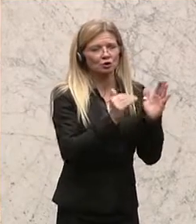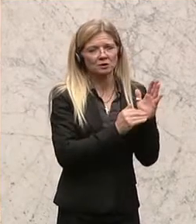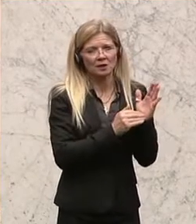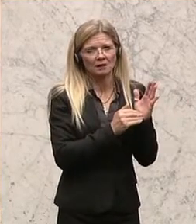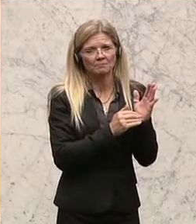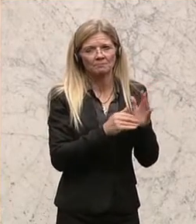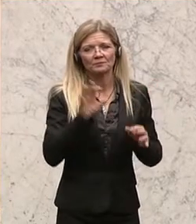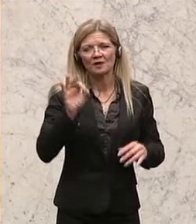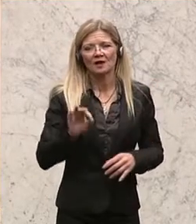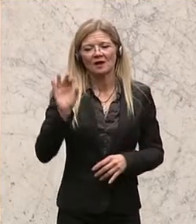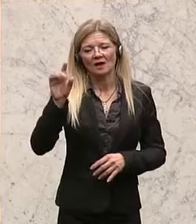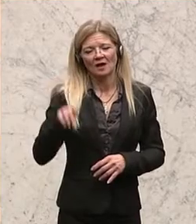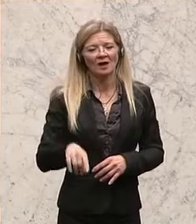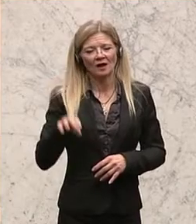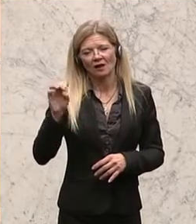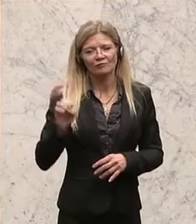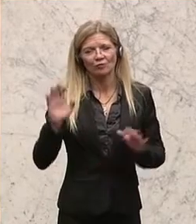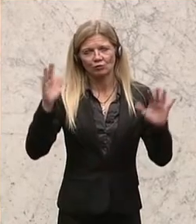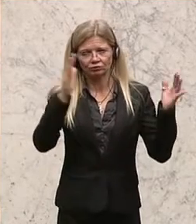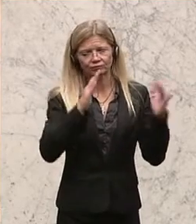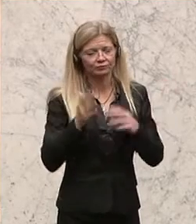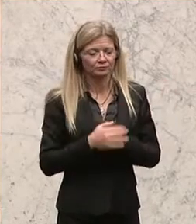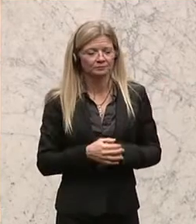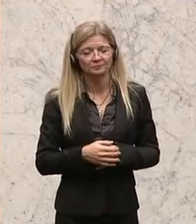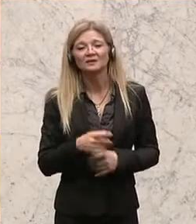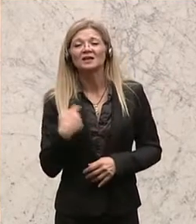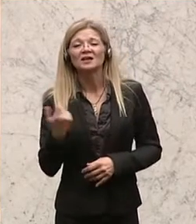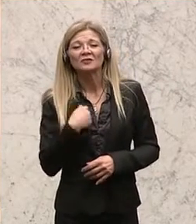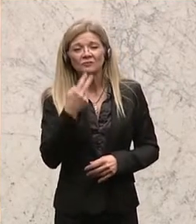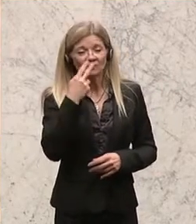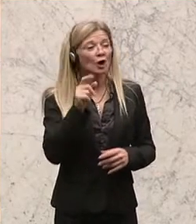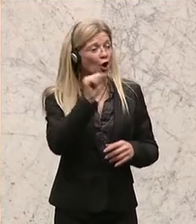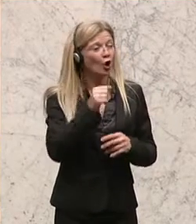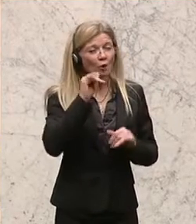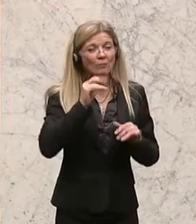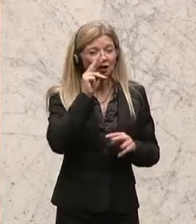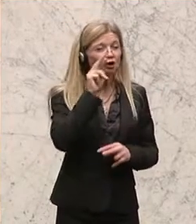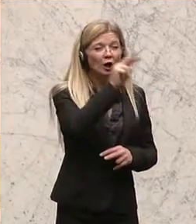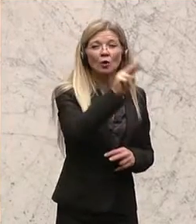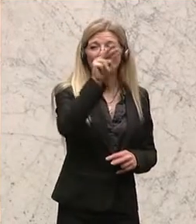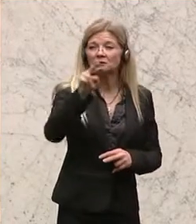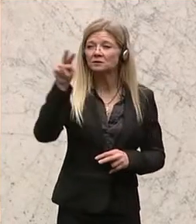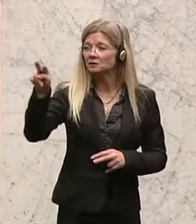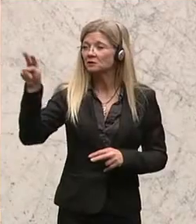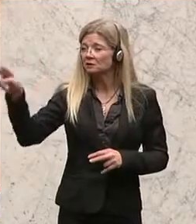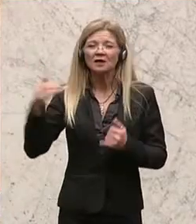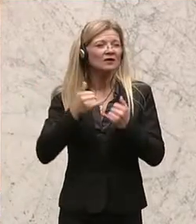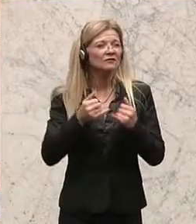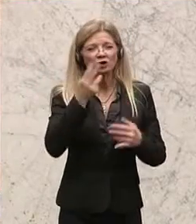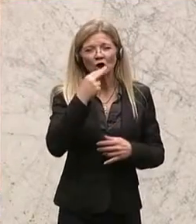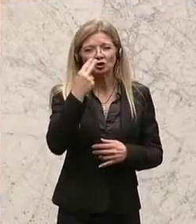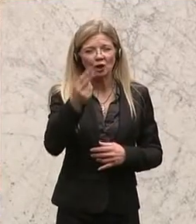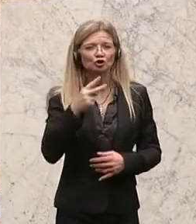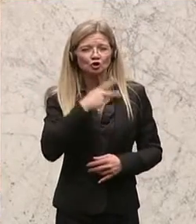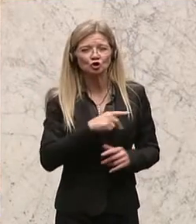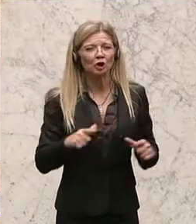schauen, wie die Sozialleistungen für diesen Bereich vorhanden sind, Frau Kollegin Schwendner, da brauchen wir uns in